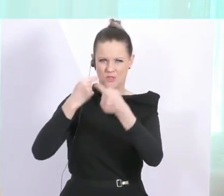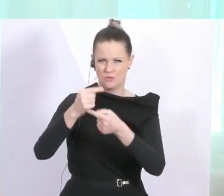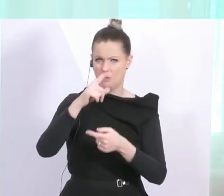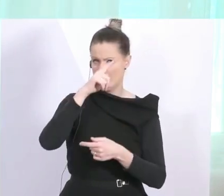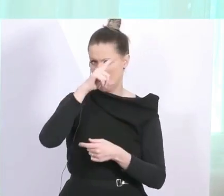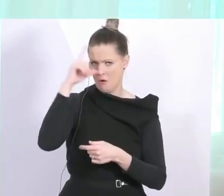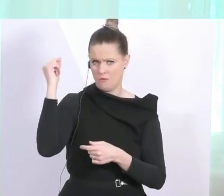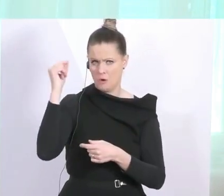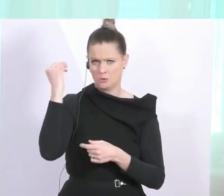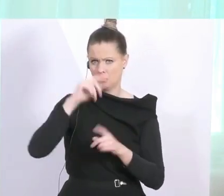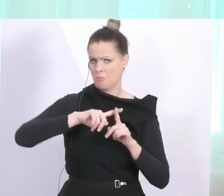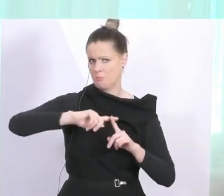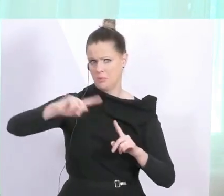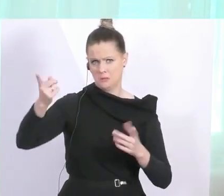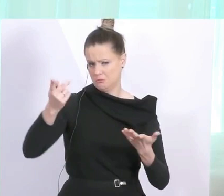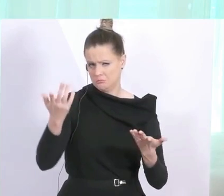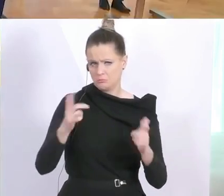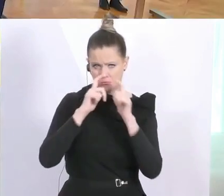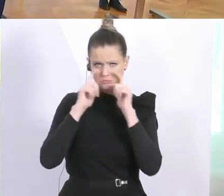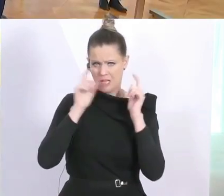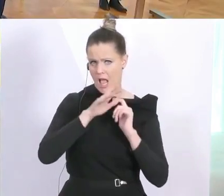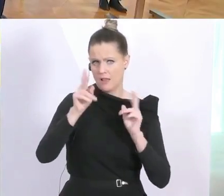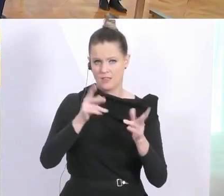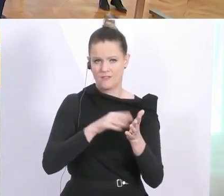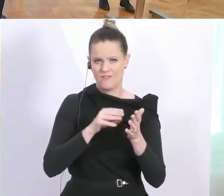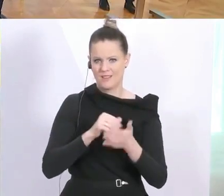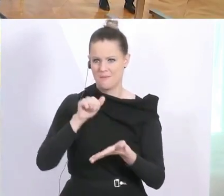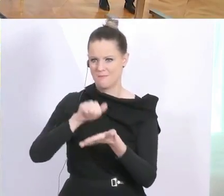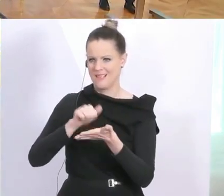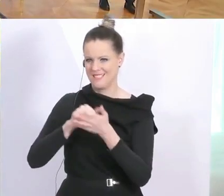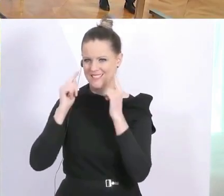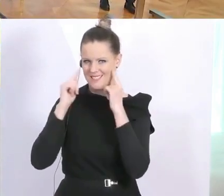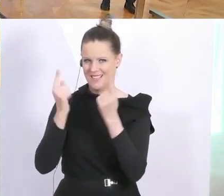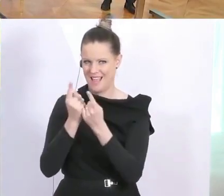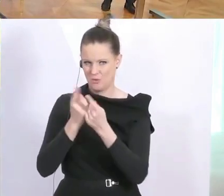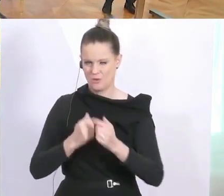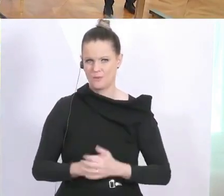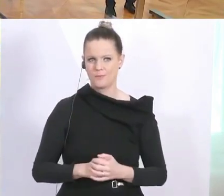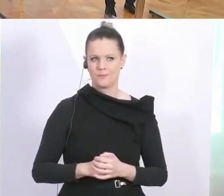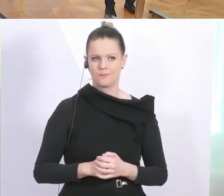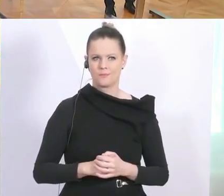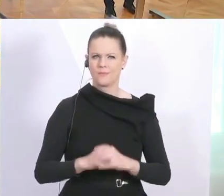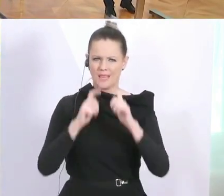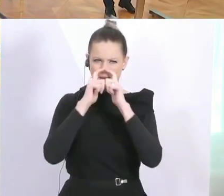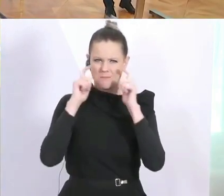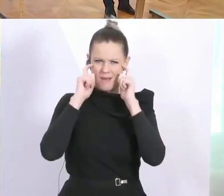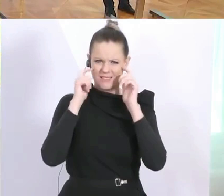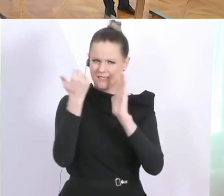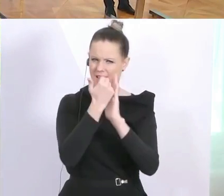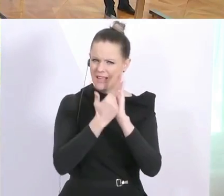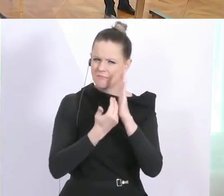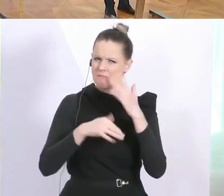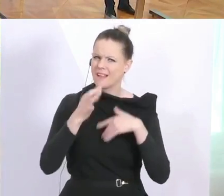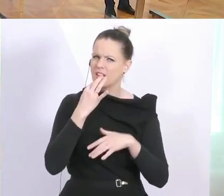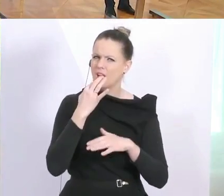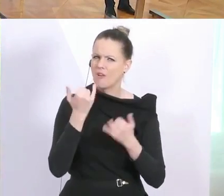auch so praktiziert. Danke. Die Presse bitte. Ich wollte zum einen Präzisierung bei den Maskenregeln ersuchen.